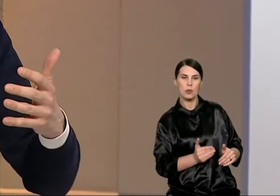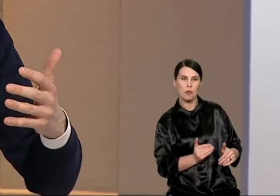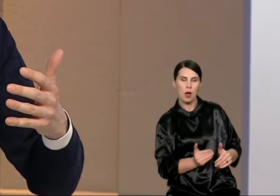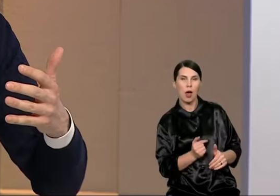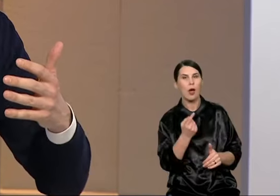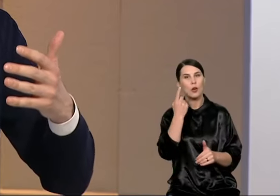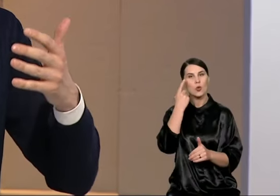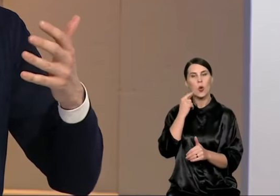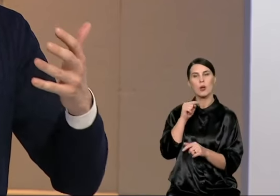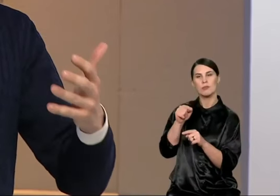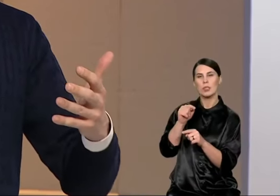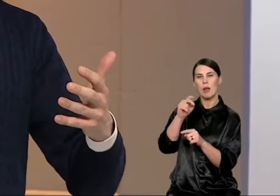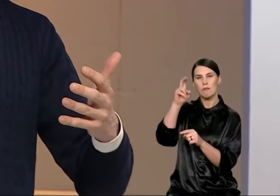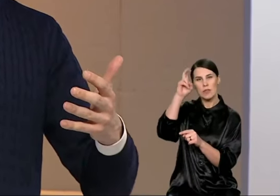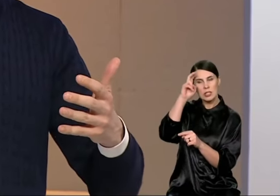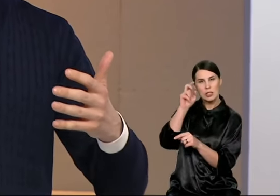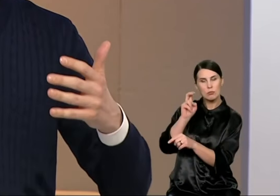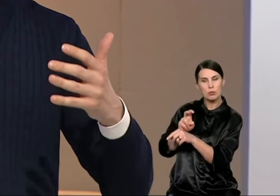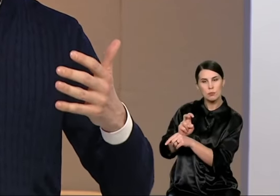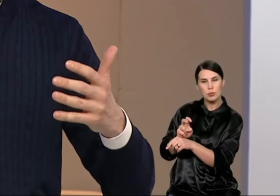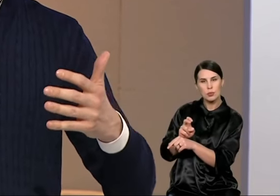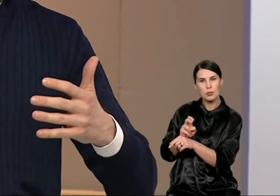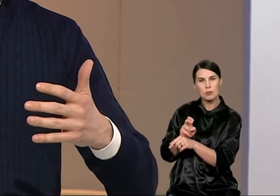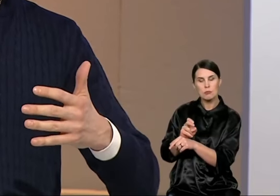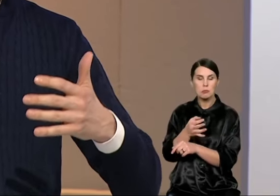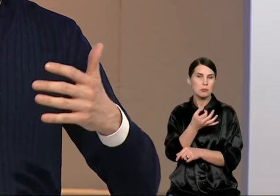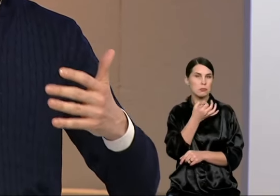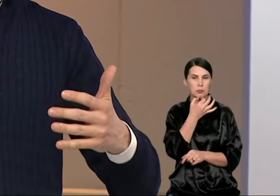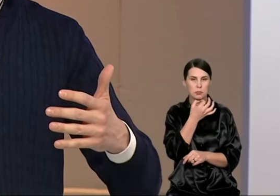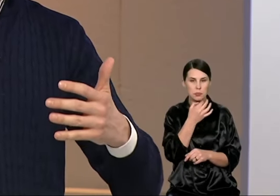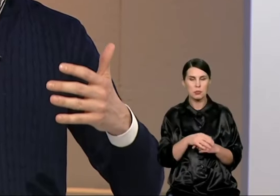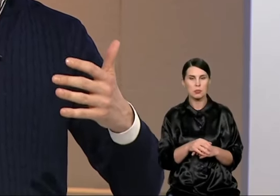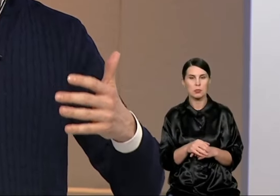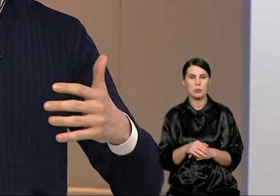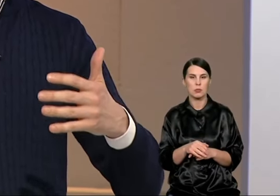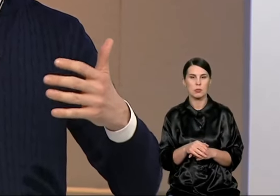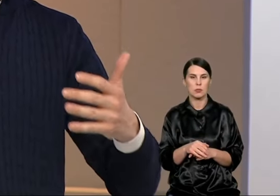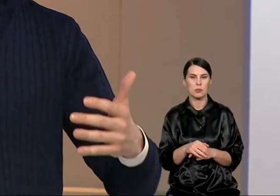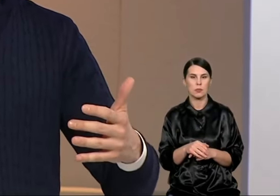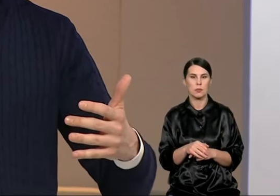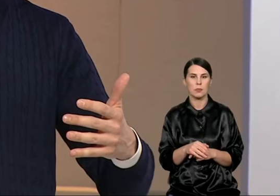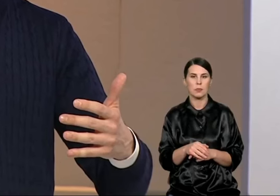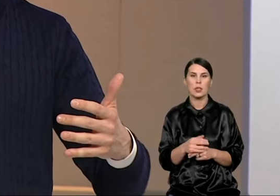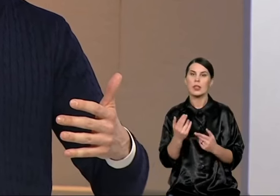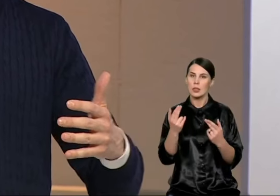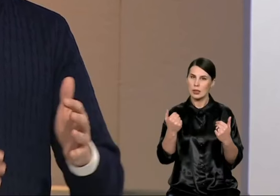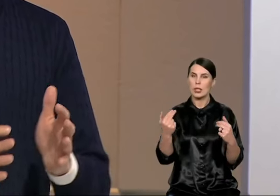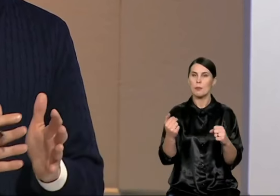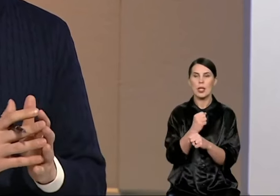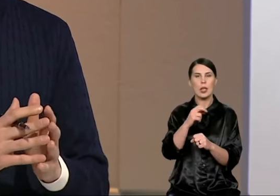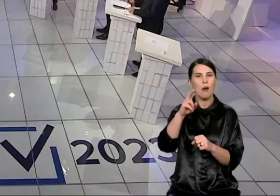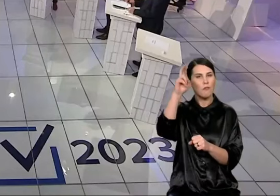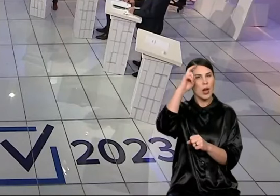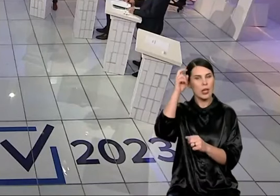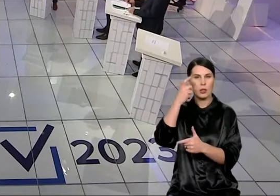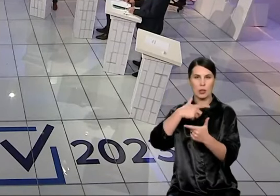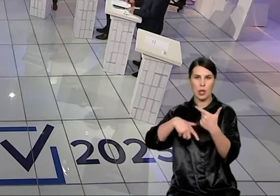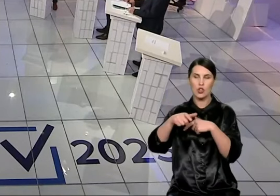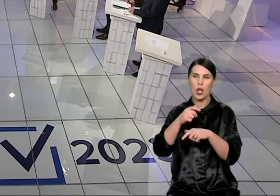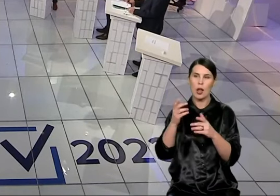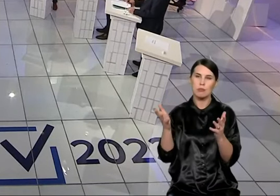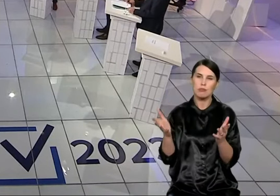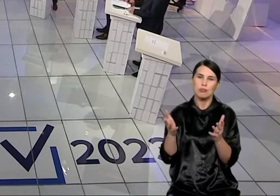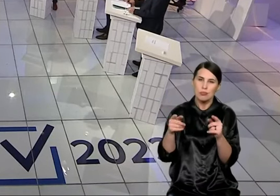abionės, miestas turi įgyvendinti esminis investicijas į valstybinių darželį infrastruktūros plėtrą. Ir kol bus